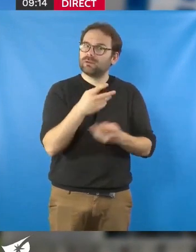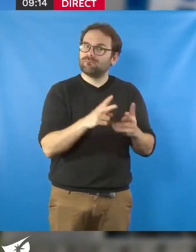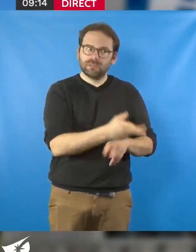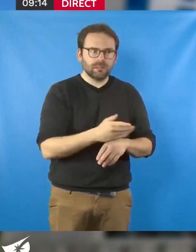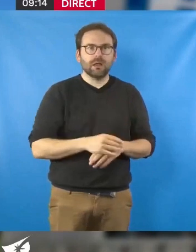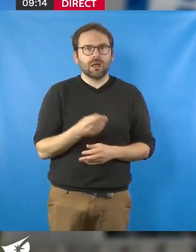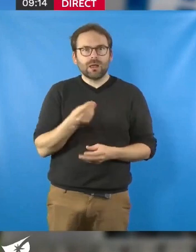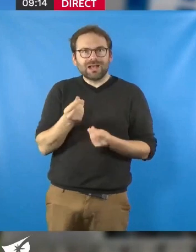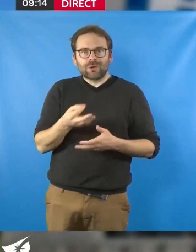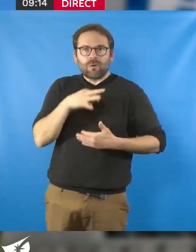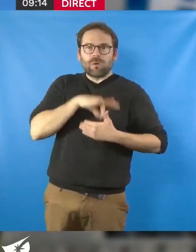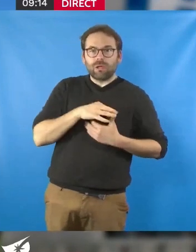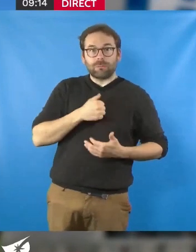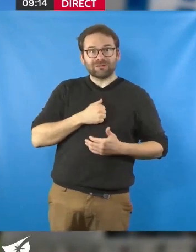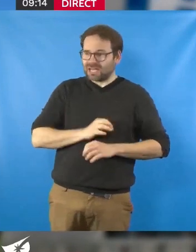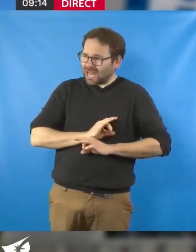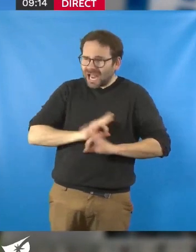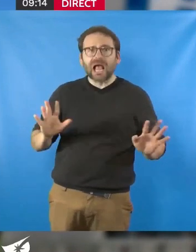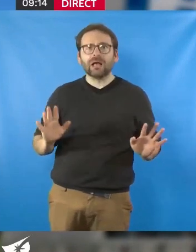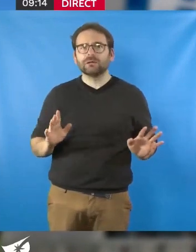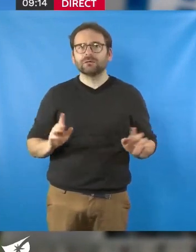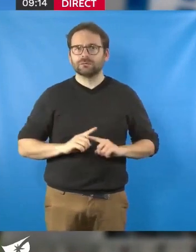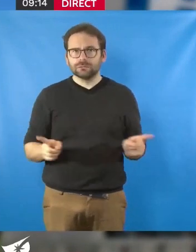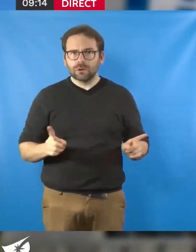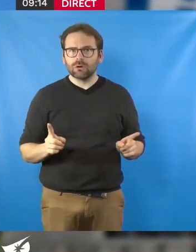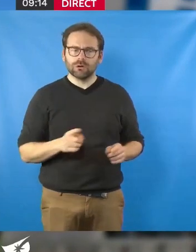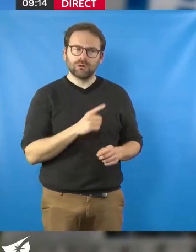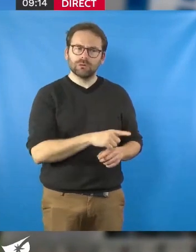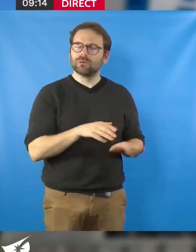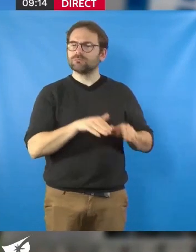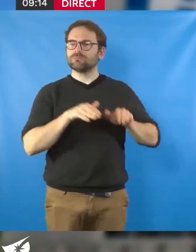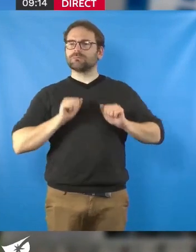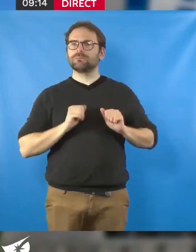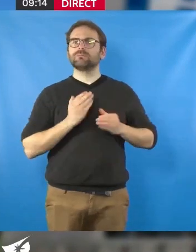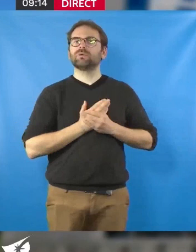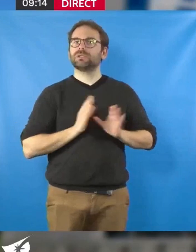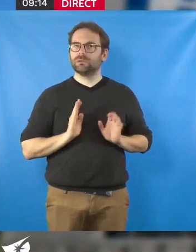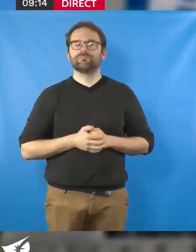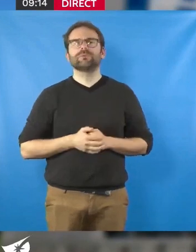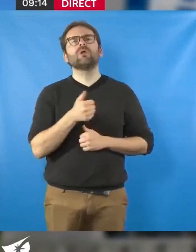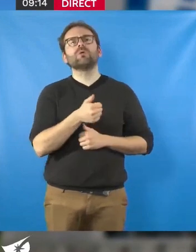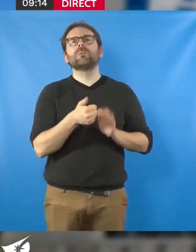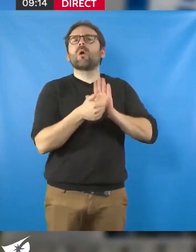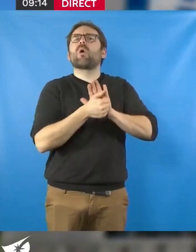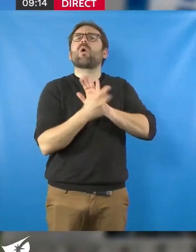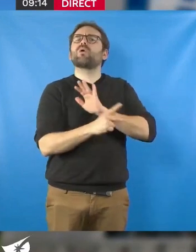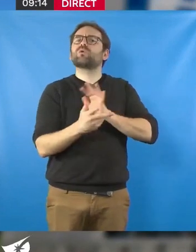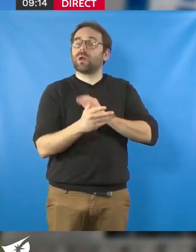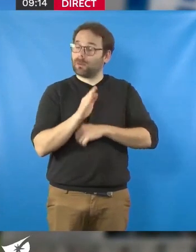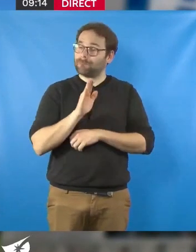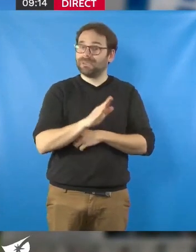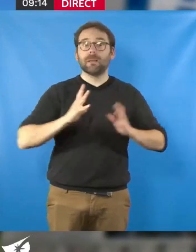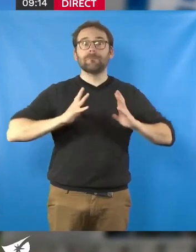'enrichissement personnel dans le cadre de ce dossier. Il s'en est déporté. Les seules fonctions qu'il a eues, c'est dans le cadre de ces fonctions